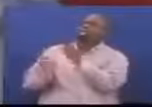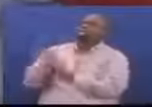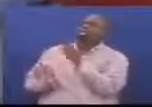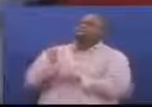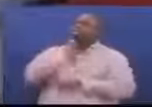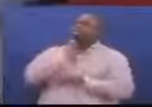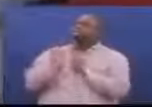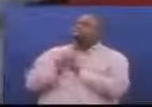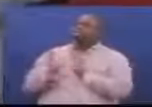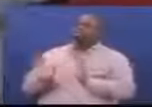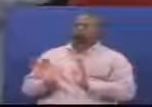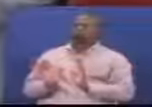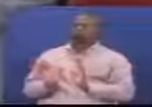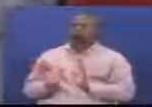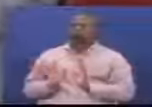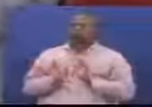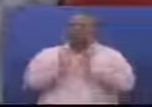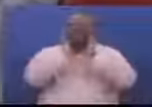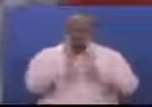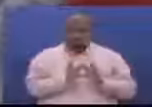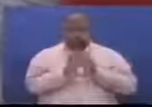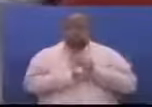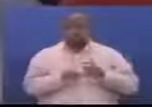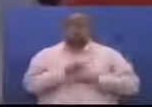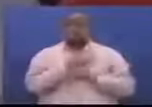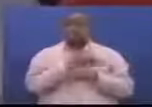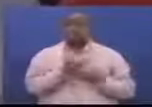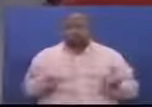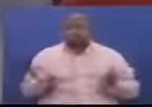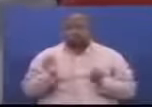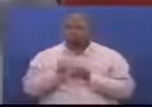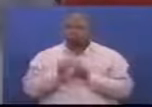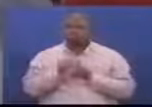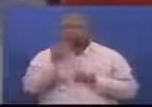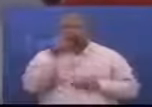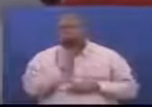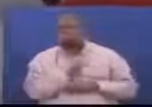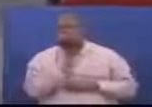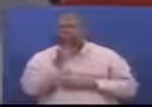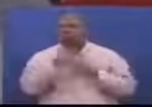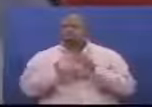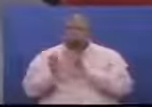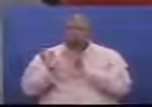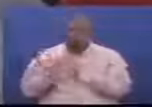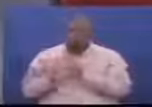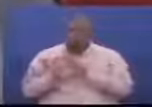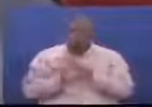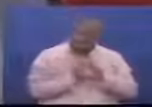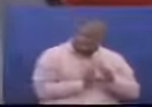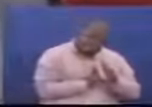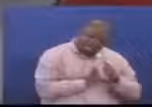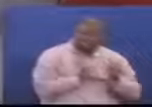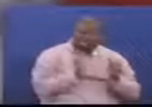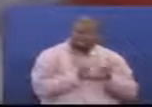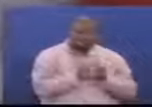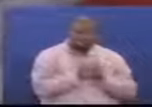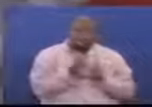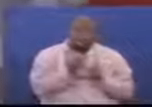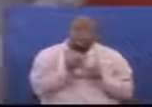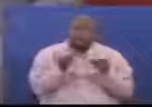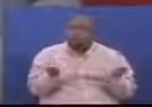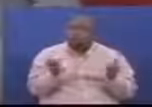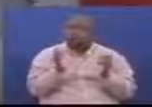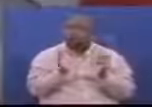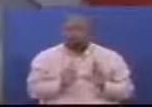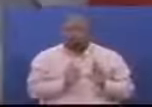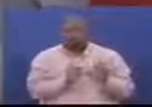Na mwishmo mwenyekiti Hakuna jambo muhimu katika kupanga mipango yoyote duniani Kama